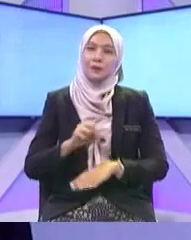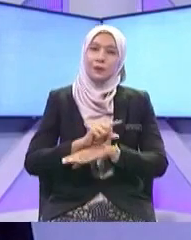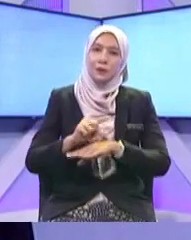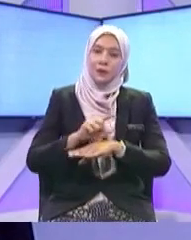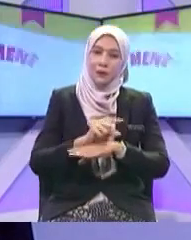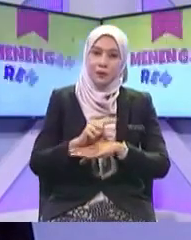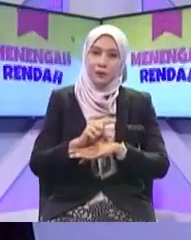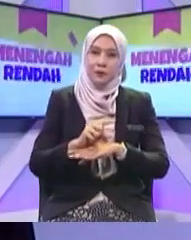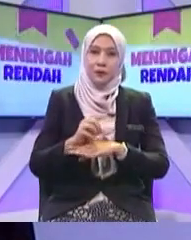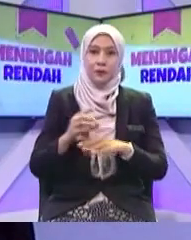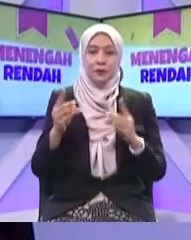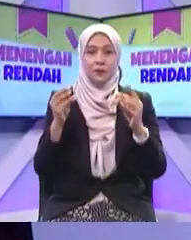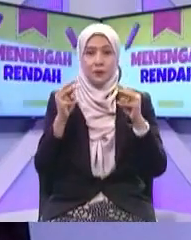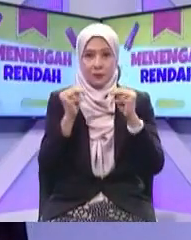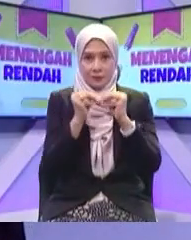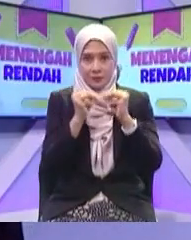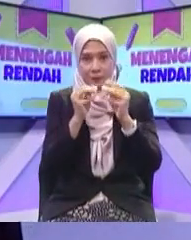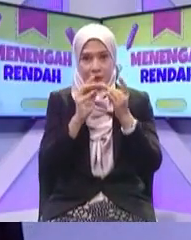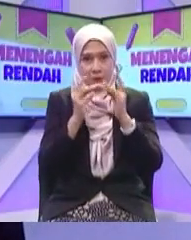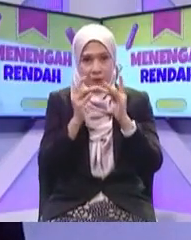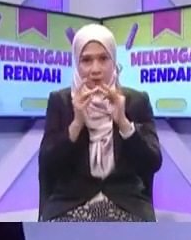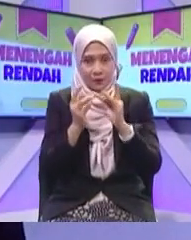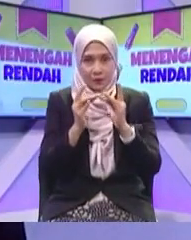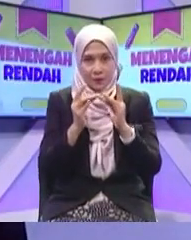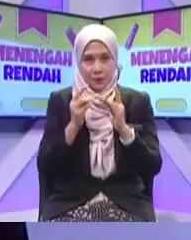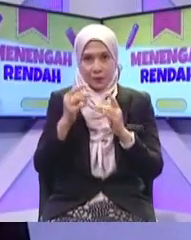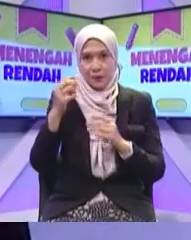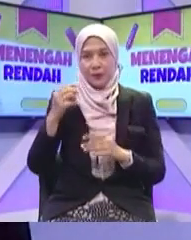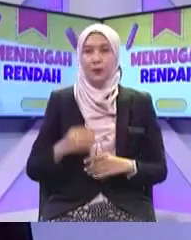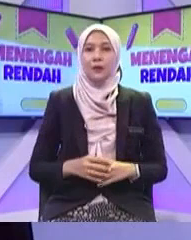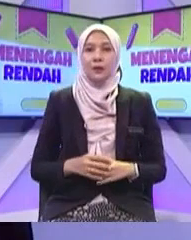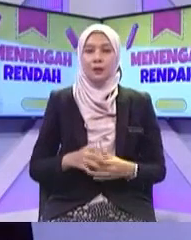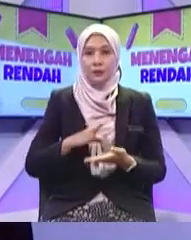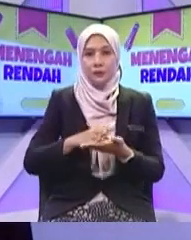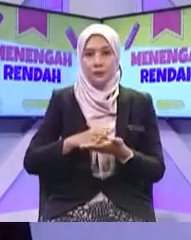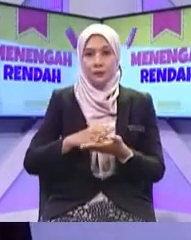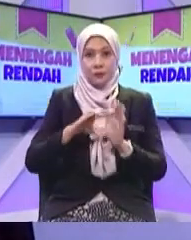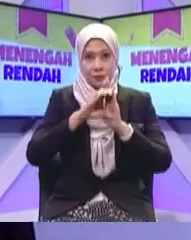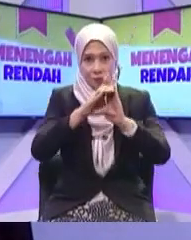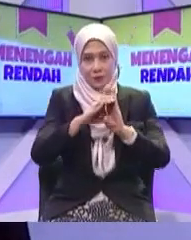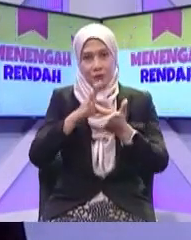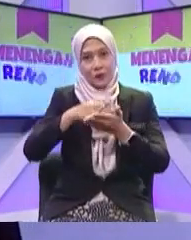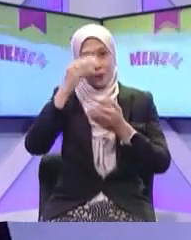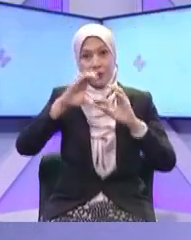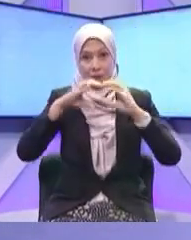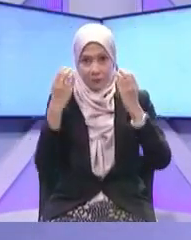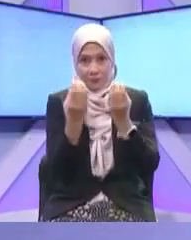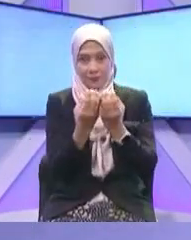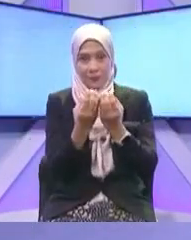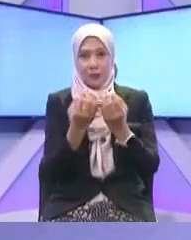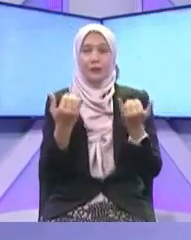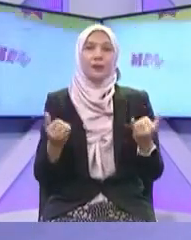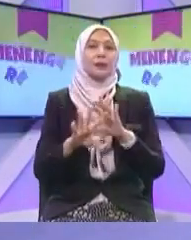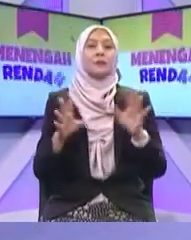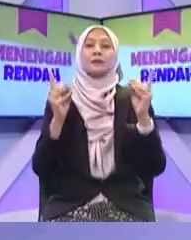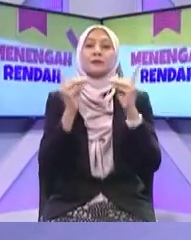sesama rakan-rakan sekolah untuk berbincang kita ada study group ada ada study group tak perlu dah berjumpa muka kita boleh buat secara